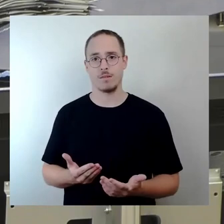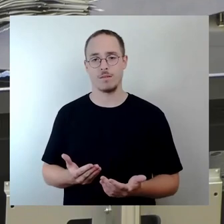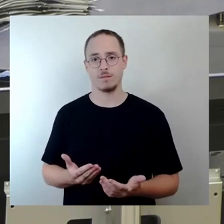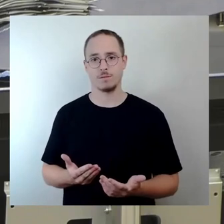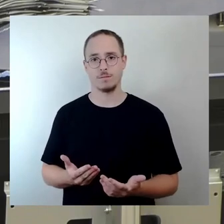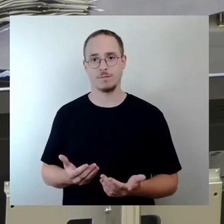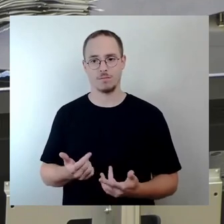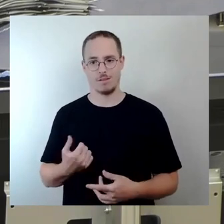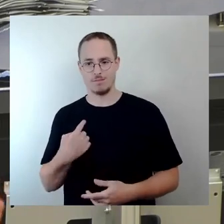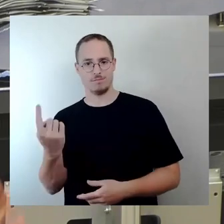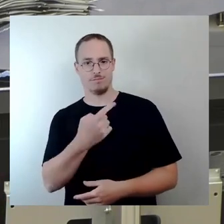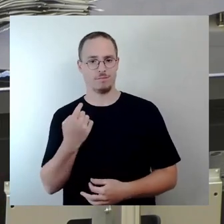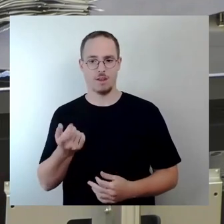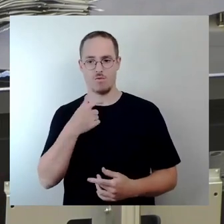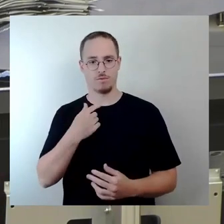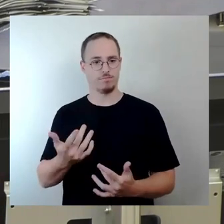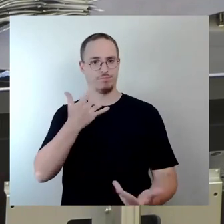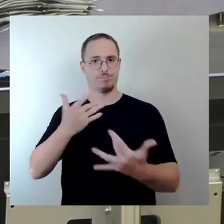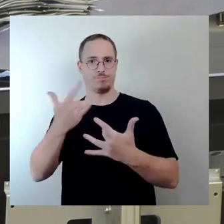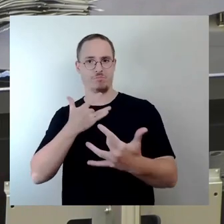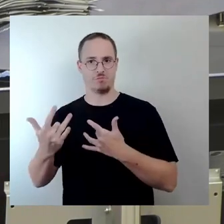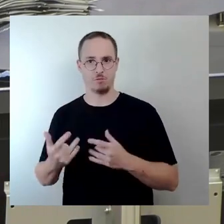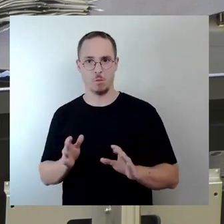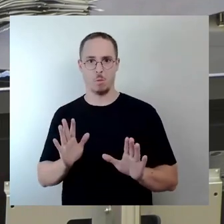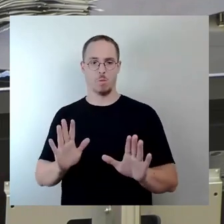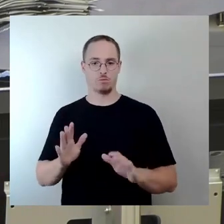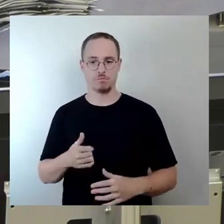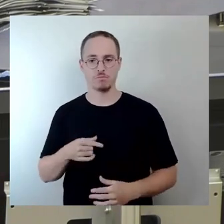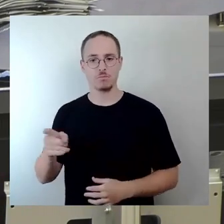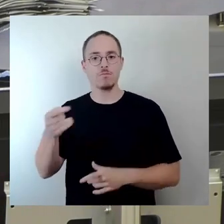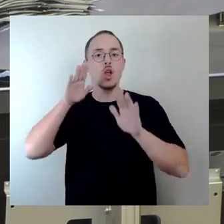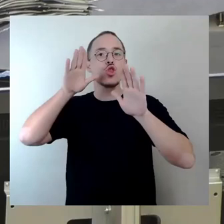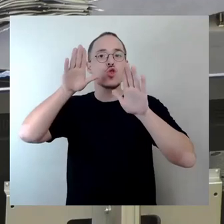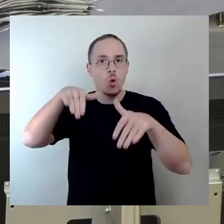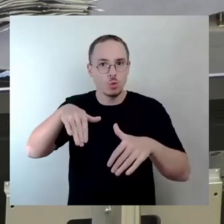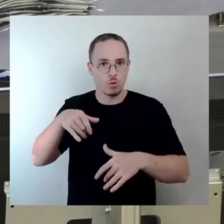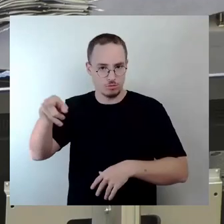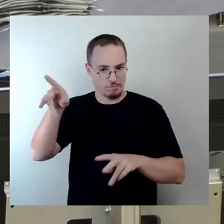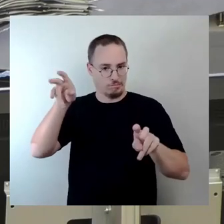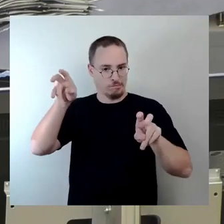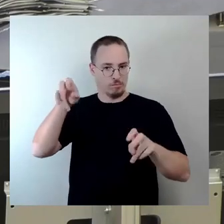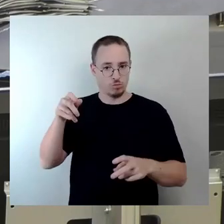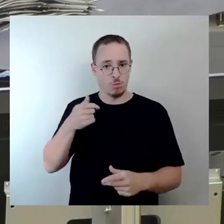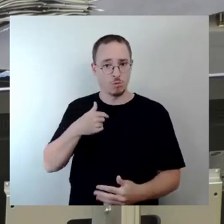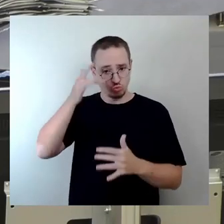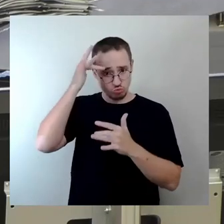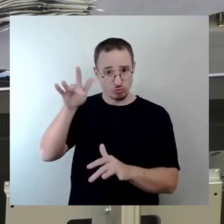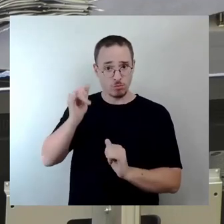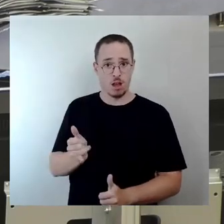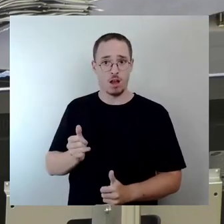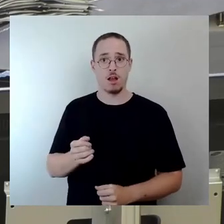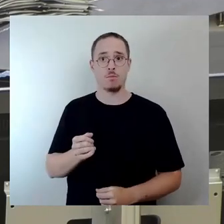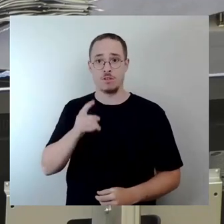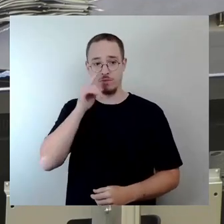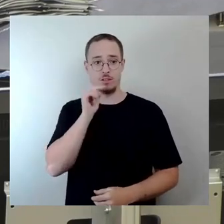stimmen dieser Duldung in Anführungsstrichen zu, wenn die Verwaltung oder auch der Oberbürgermeister das für möglich hält, weil